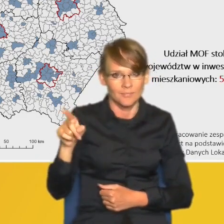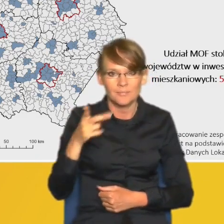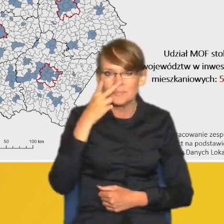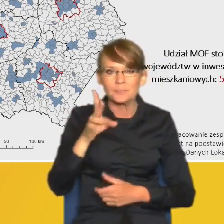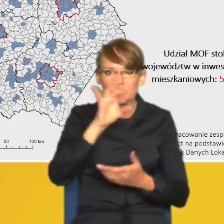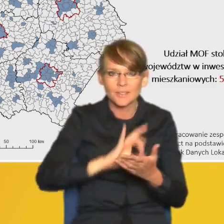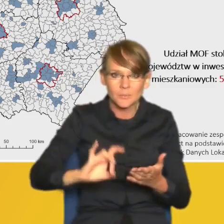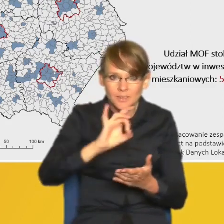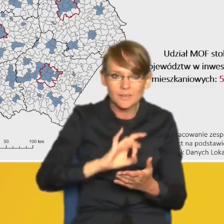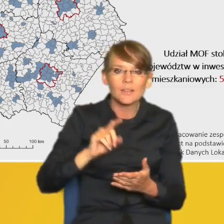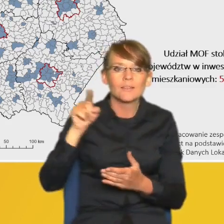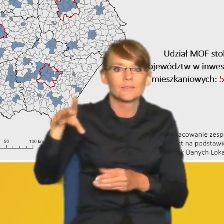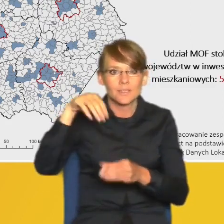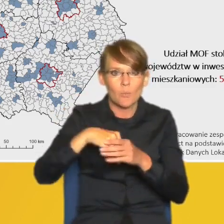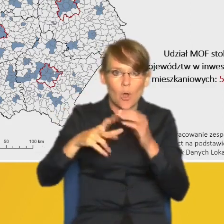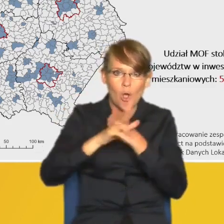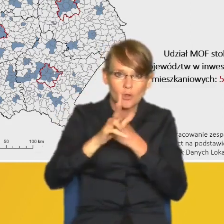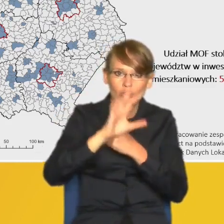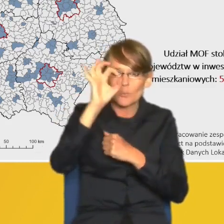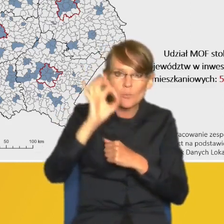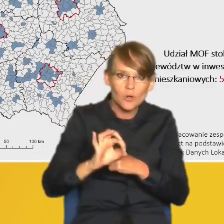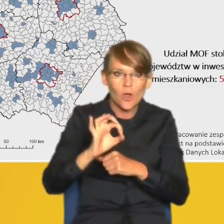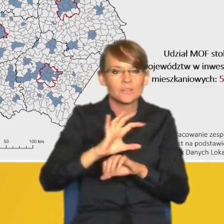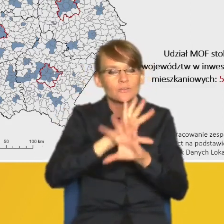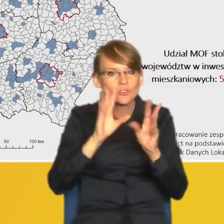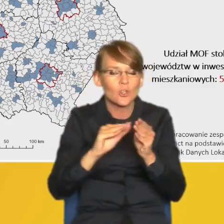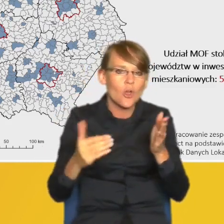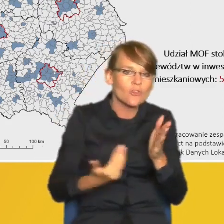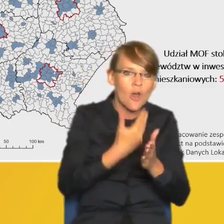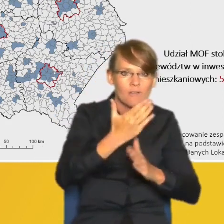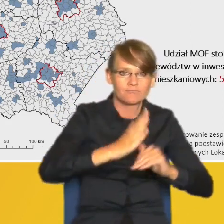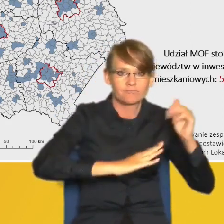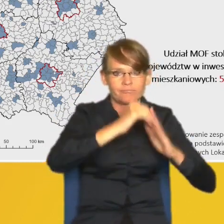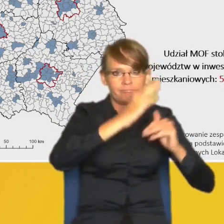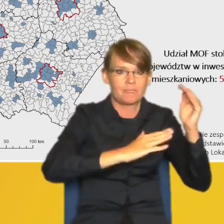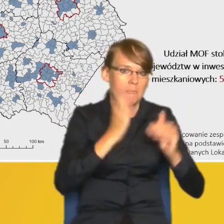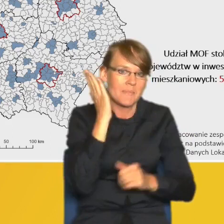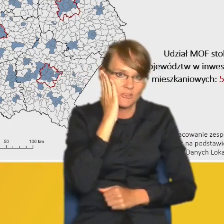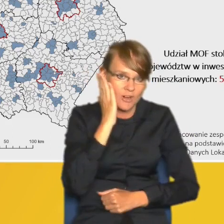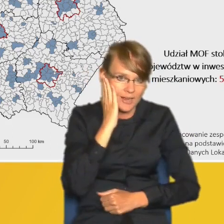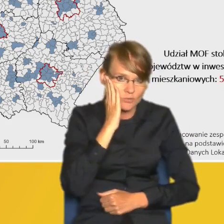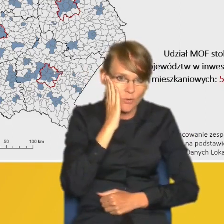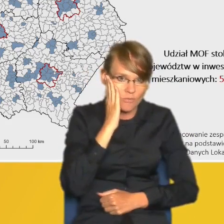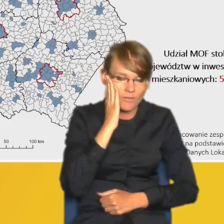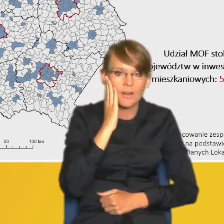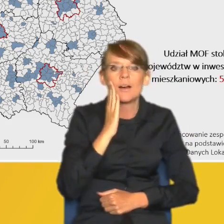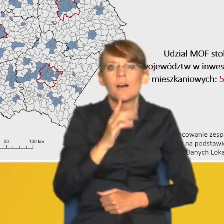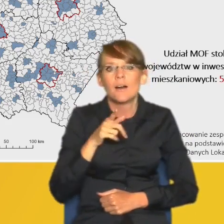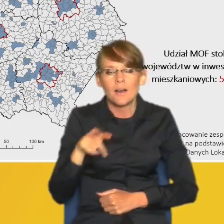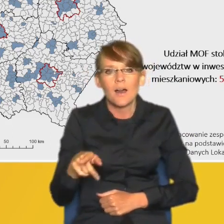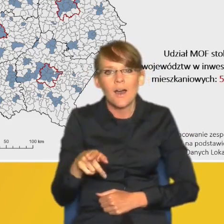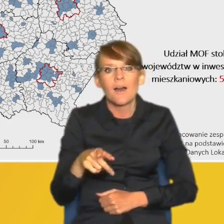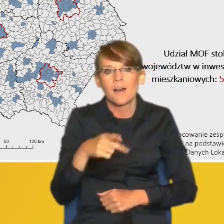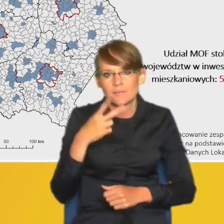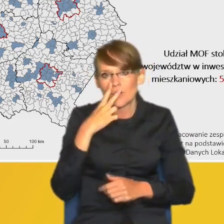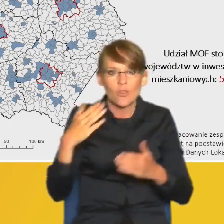które koncentrują 80% wszystkich nowych inwestycji mieszkaniowych przez pryzmat liczby nowo